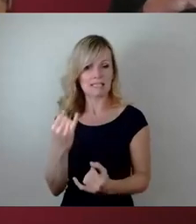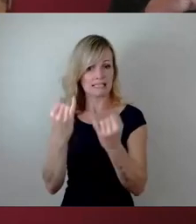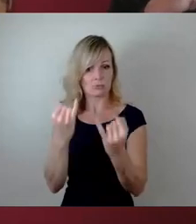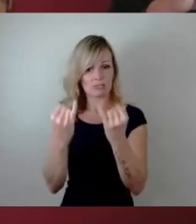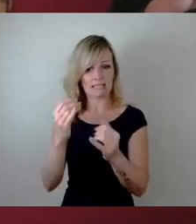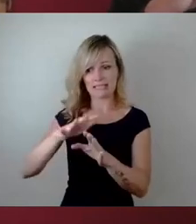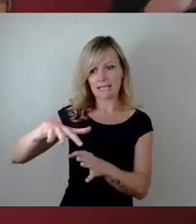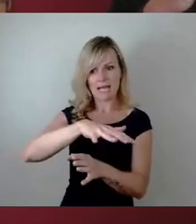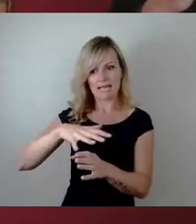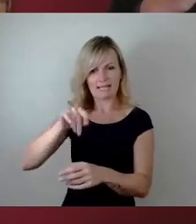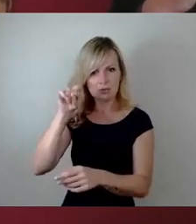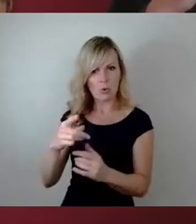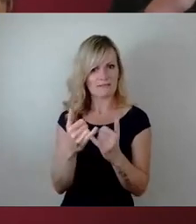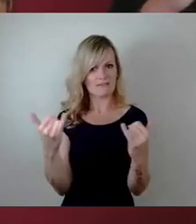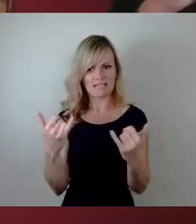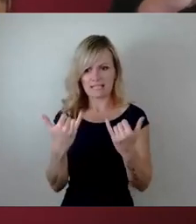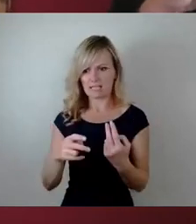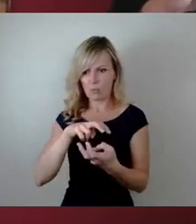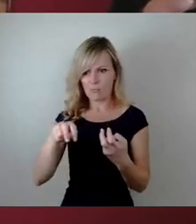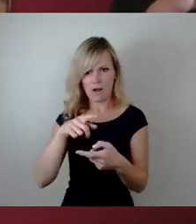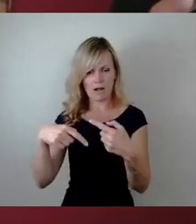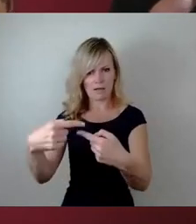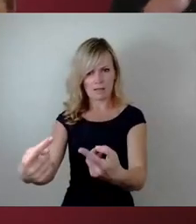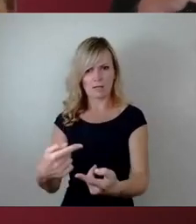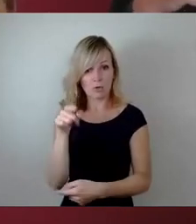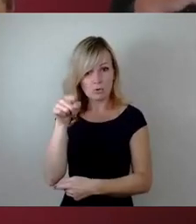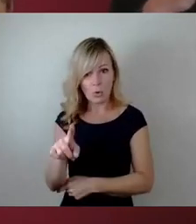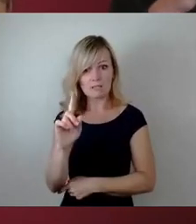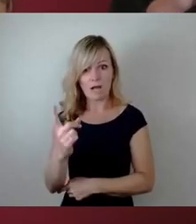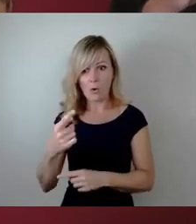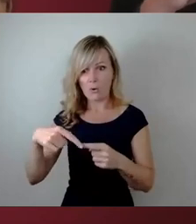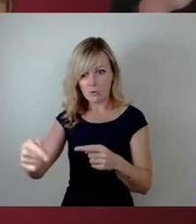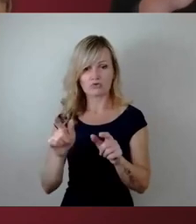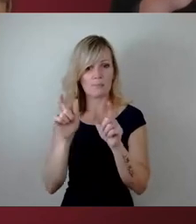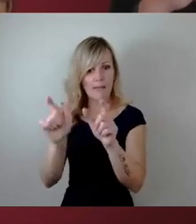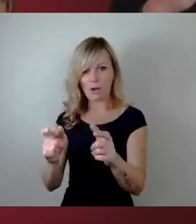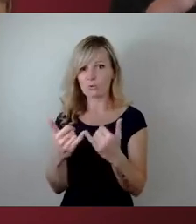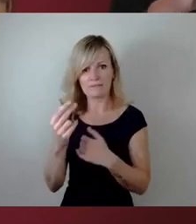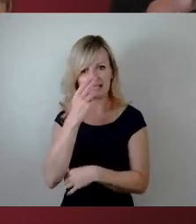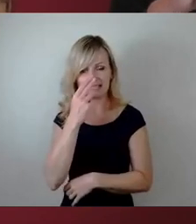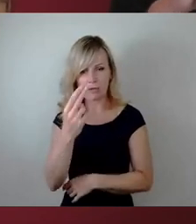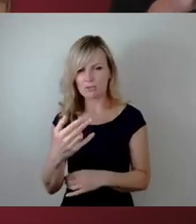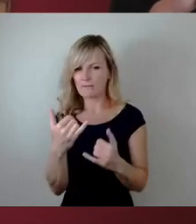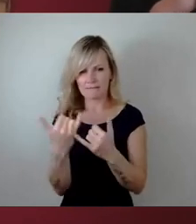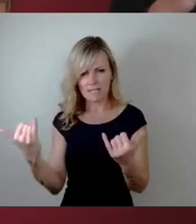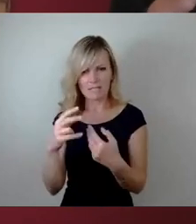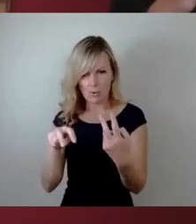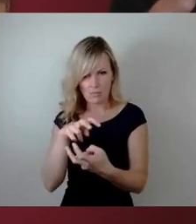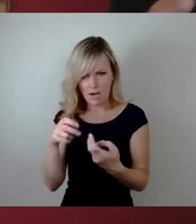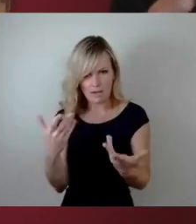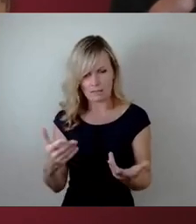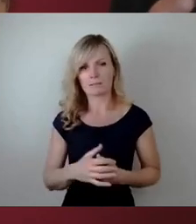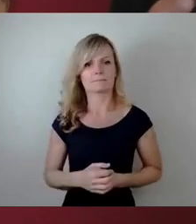Wie soll damit jetzt umgegangen werden? Drohen uns dort hier zeitnah Sperrungen oder was, wie geht man jetzt damit um? Weil ich meine,